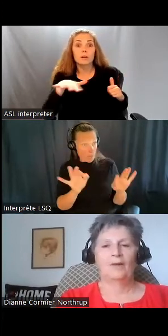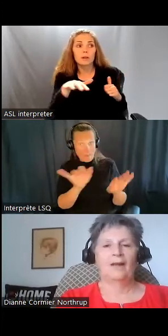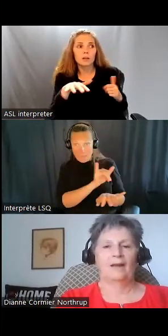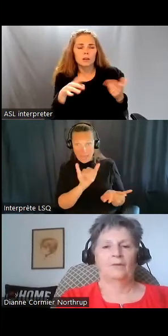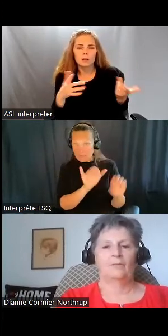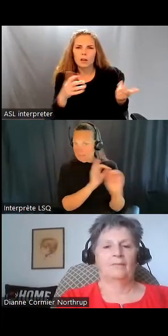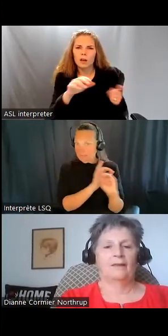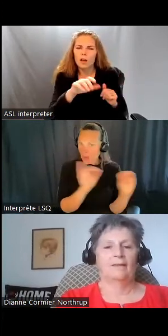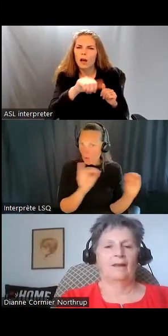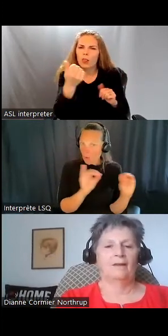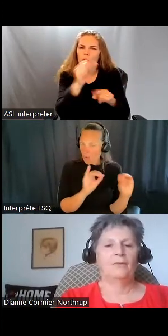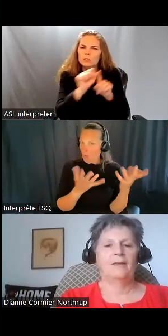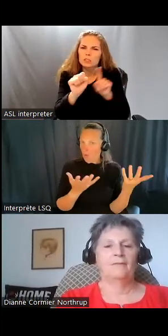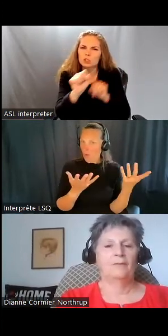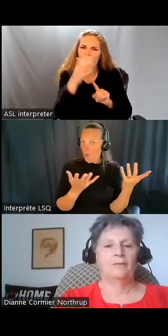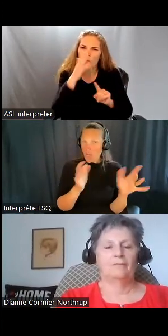On ne ferait ça à personne.